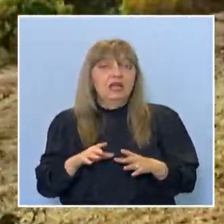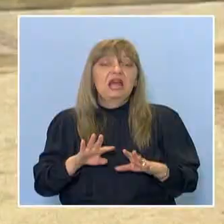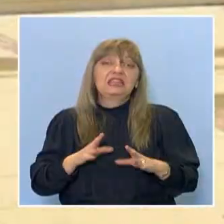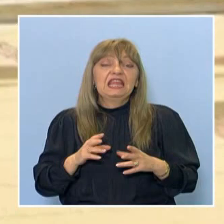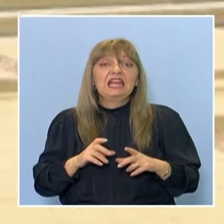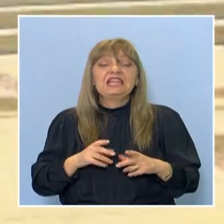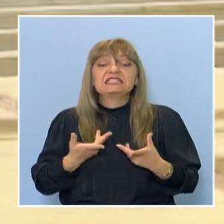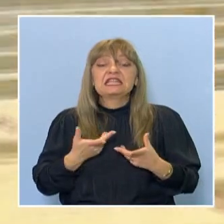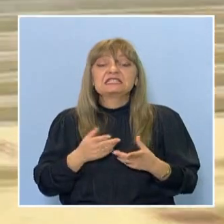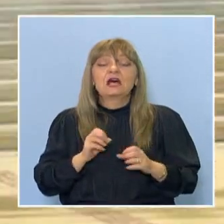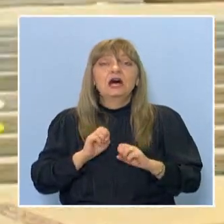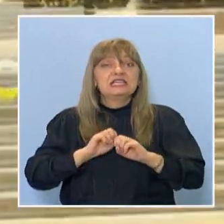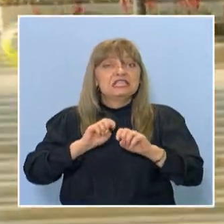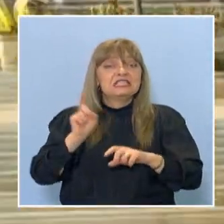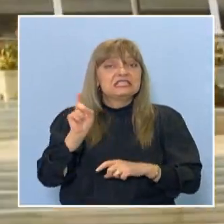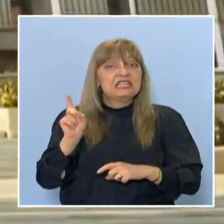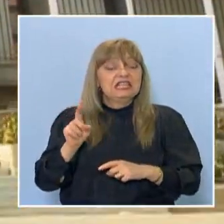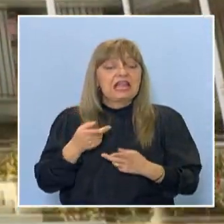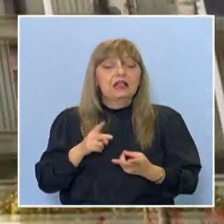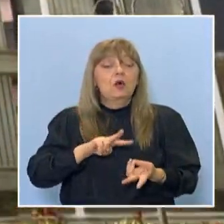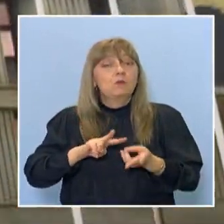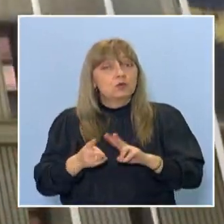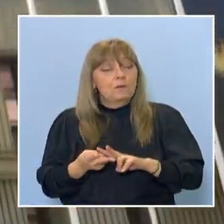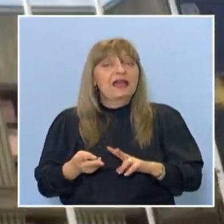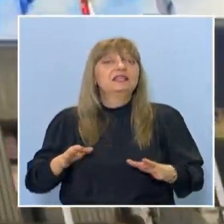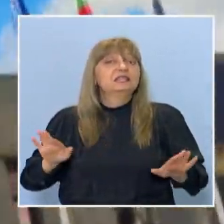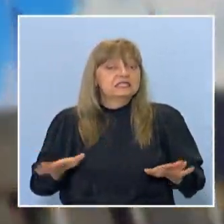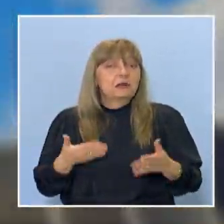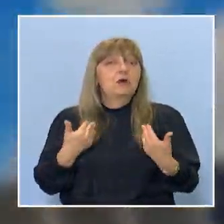или подаване на сигнали промяната започва с нас.